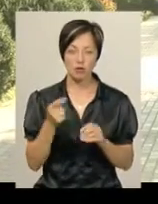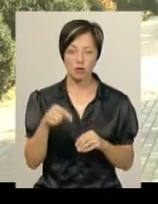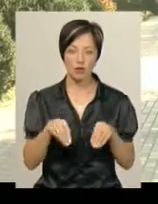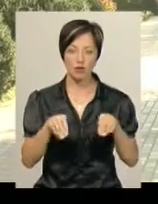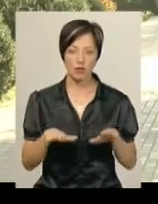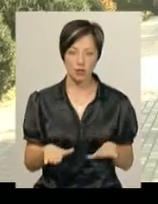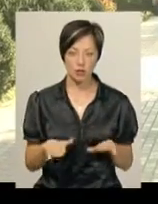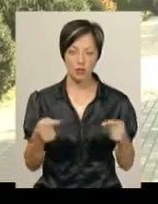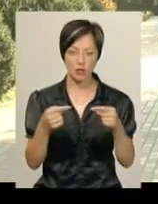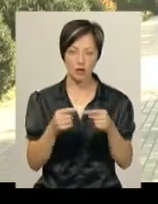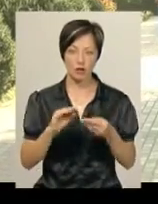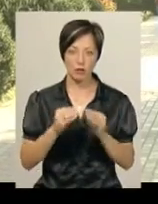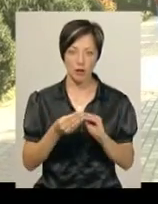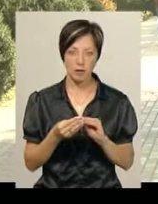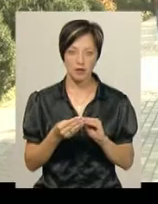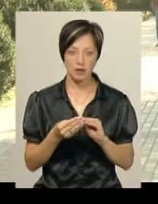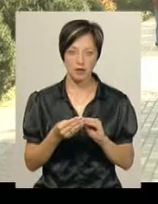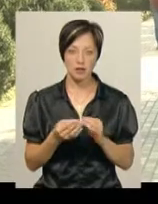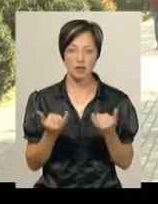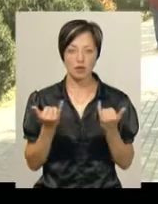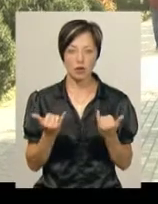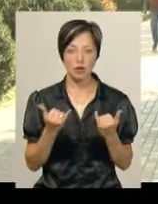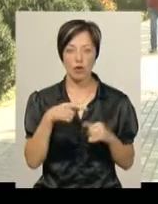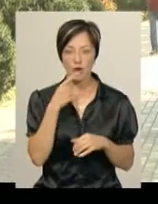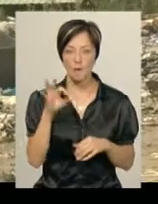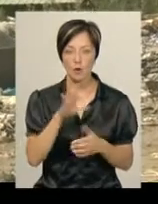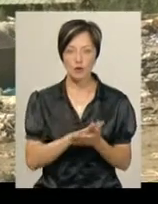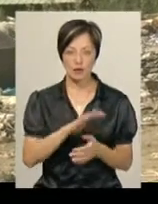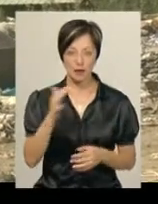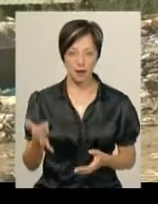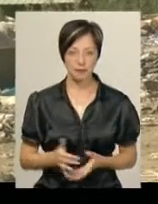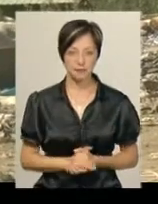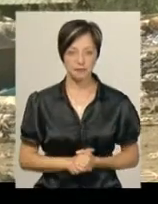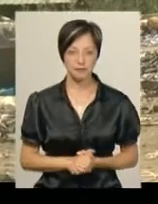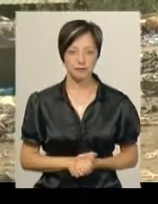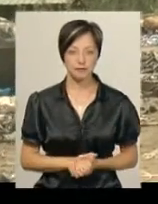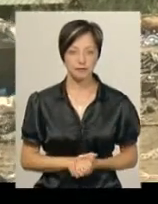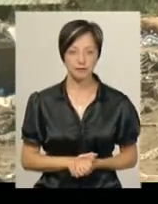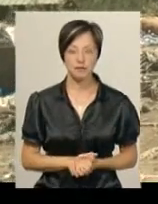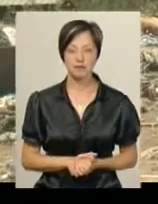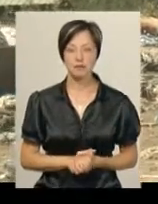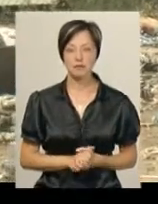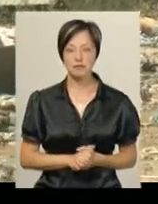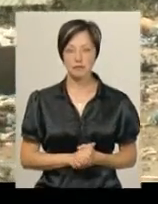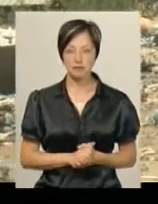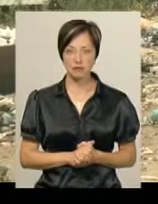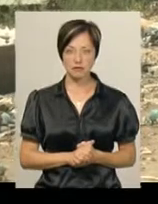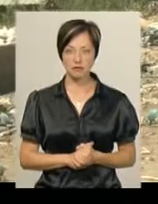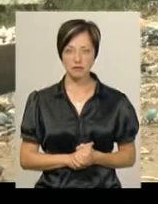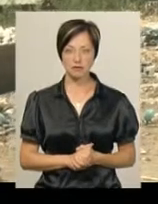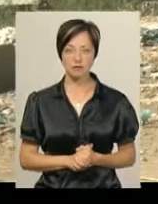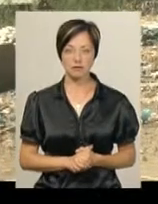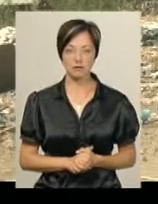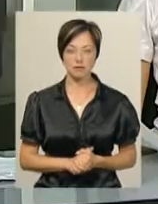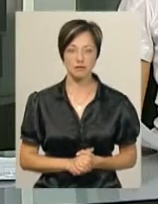вирішення якоїсь конкретної проблеми. Тобто, ми сьогодні говоримо про сміття. Наталія Сідова, Дам'ян Цегольник, Віктор Кривий. Новини поділять центр.